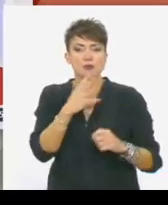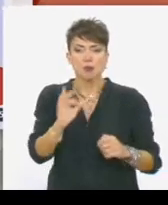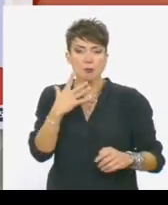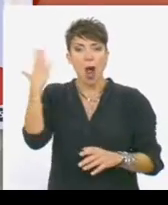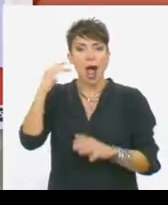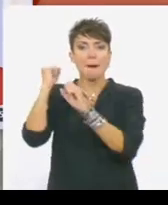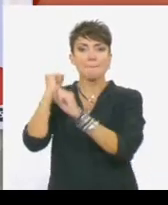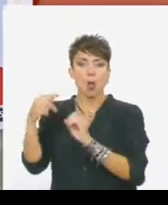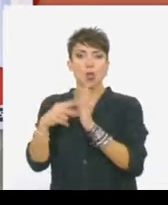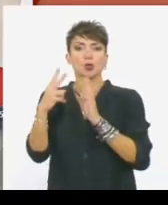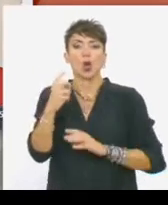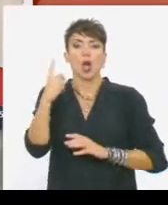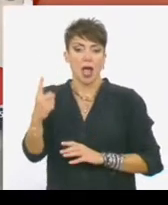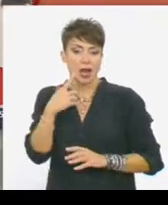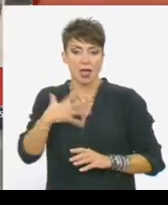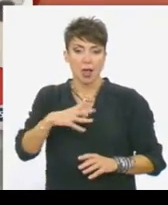Γενάρη του 2021.